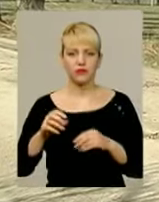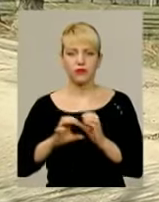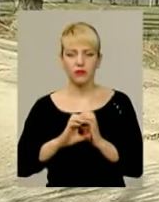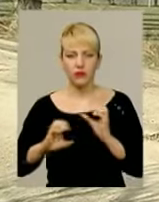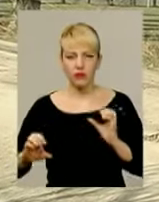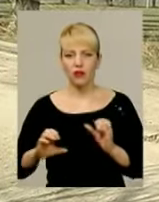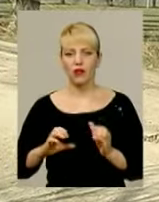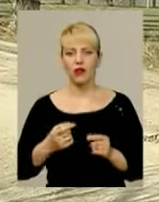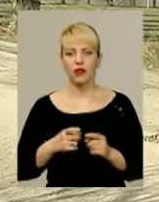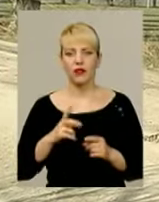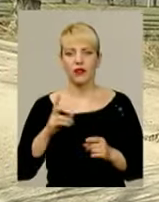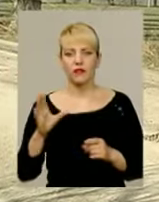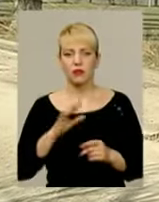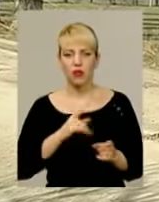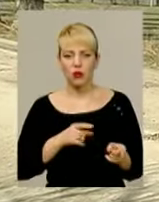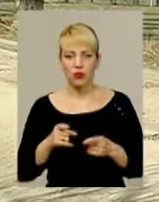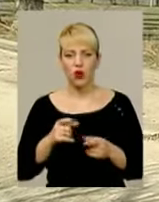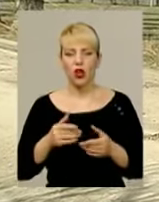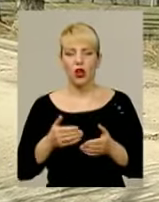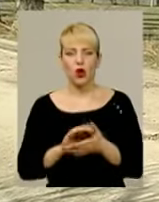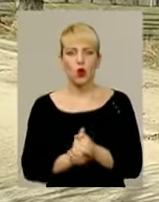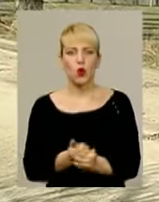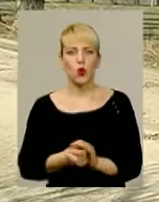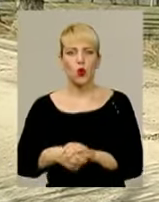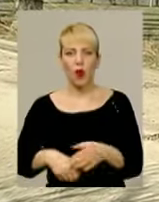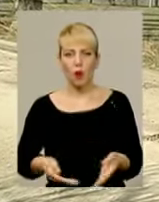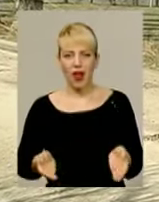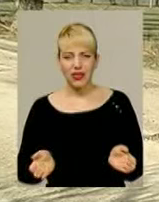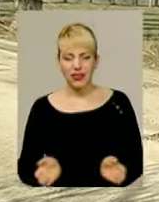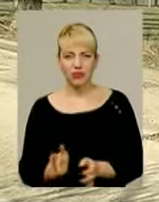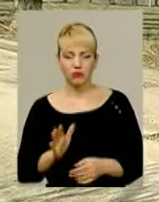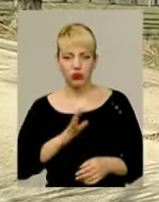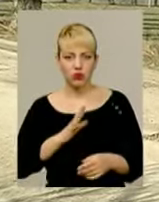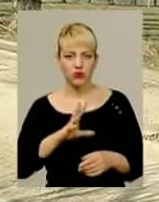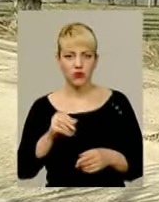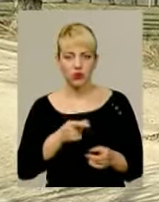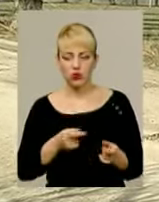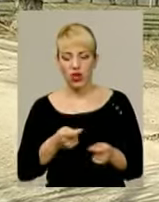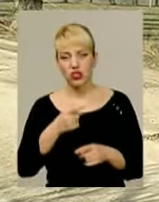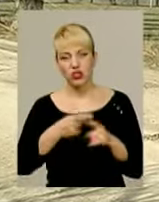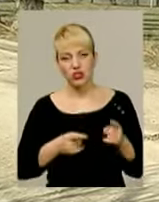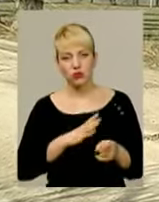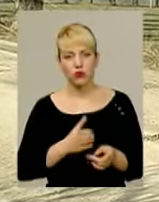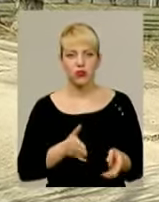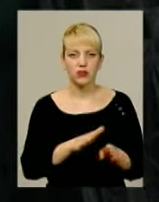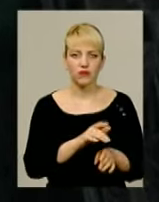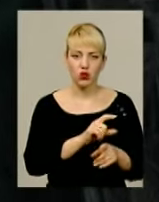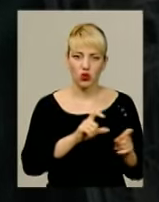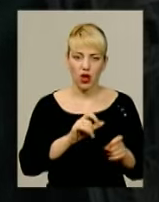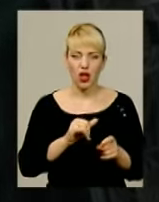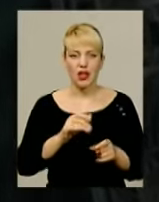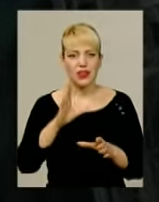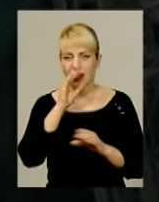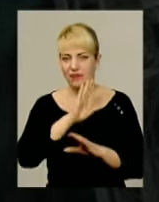поготові, рукомийники був теж, але він частину загрузив, а частину був не встиг ще».